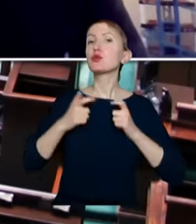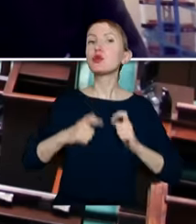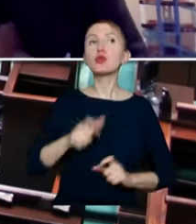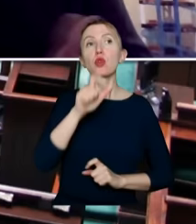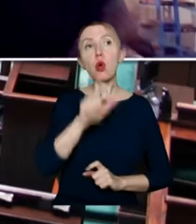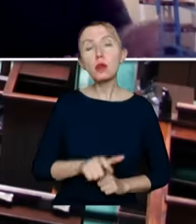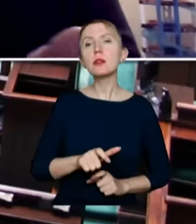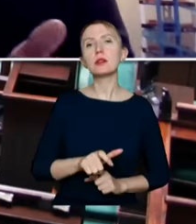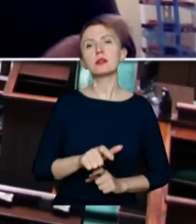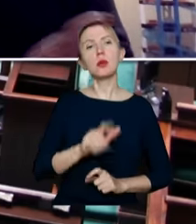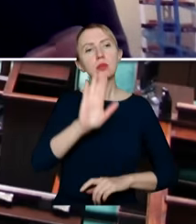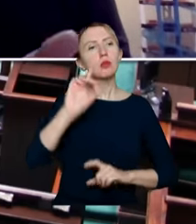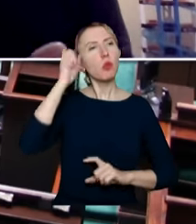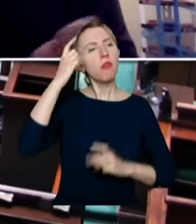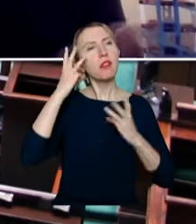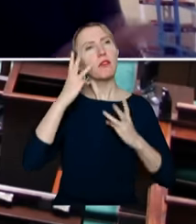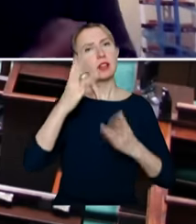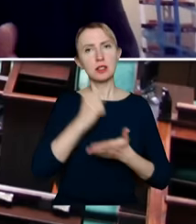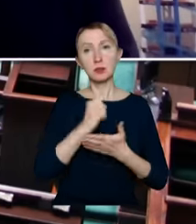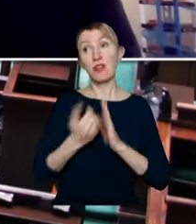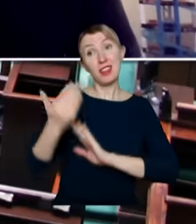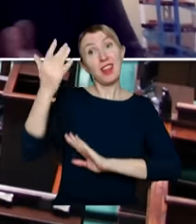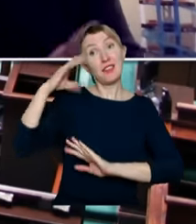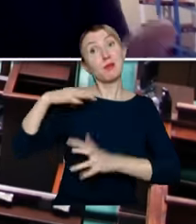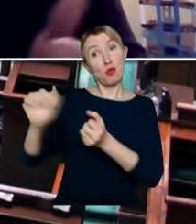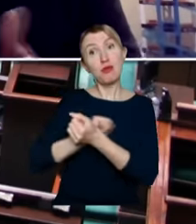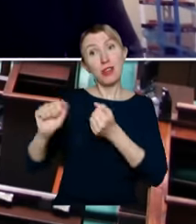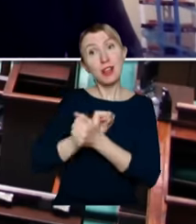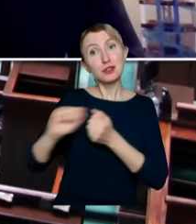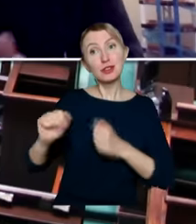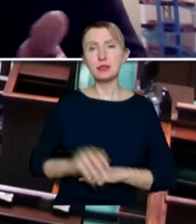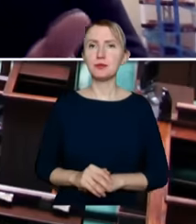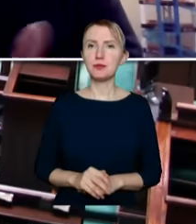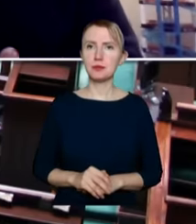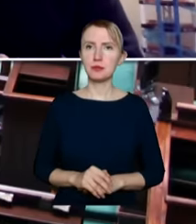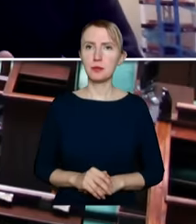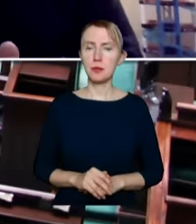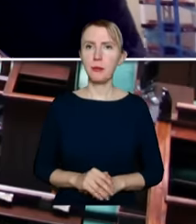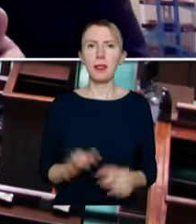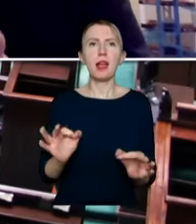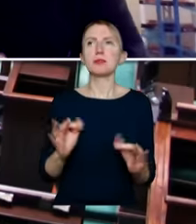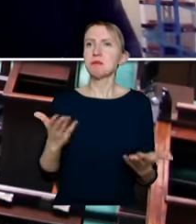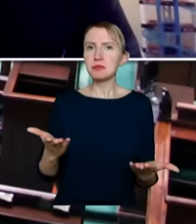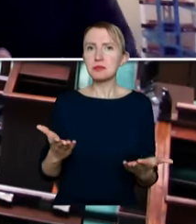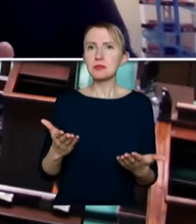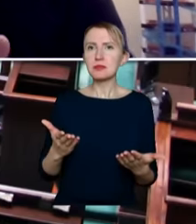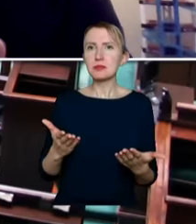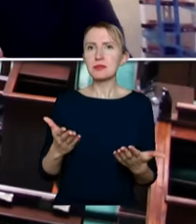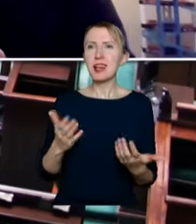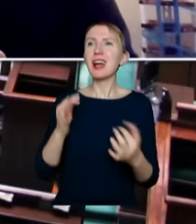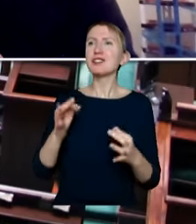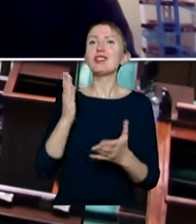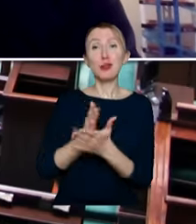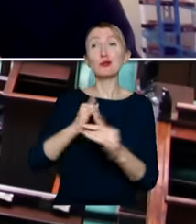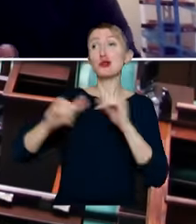był tym priorytetem, o którym kiedyś tak walczył na tych barykadach, na którym mu tak zależało, a dzisiaj dzisiaj stoi z tej drugiej strony i tak